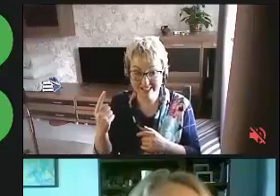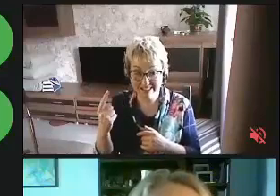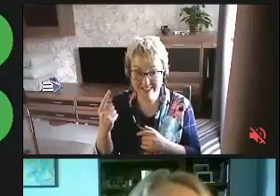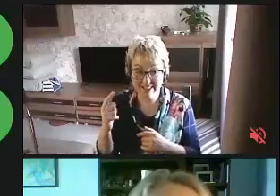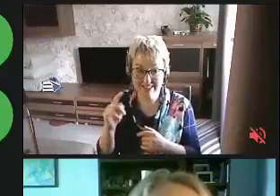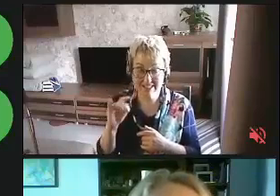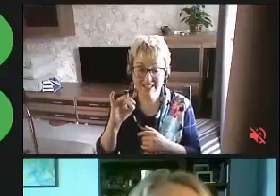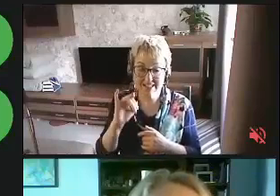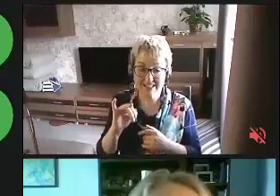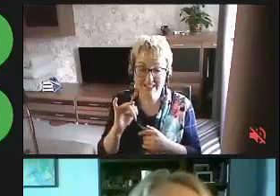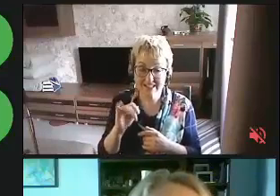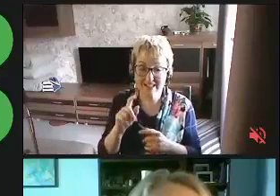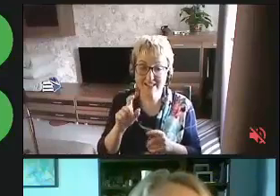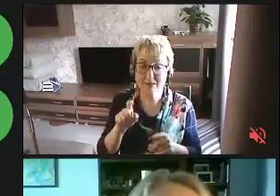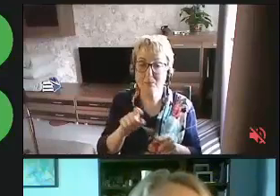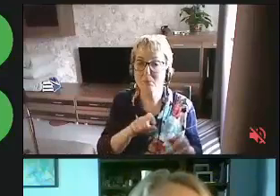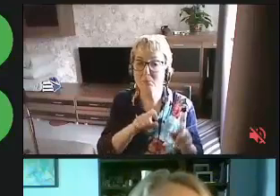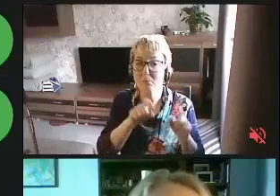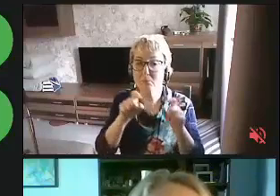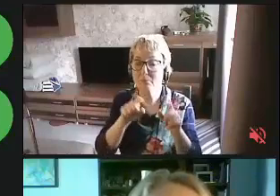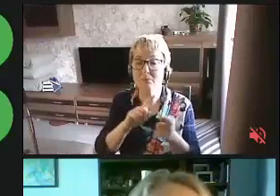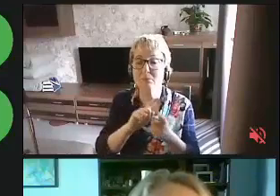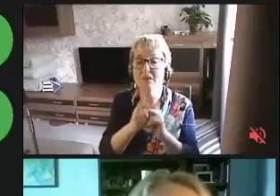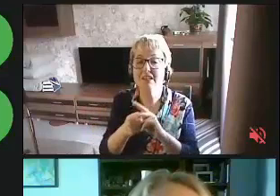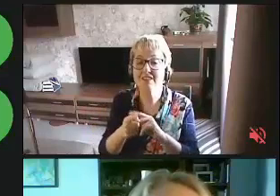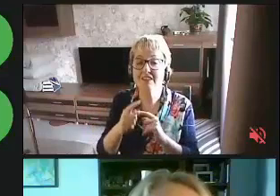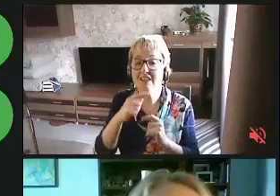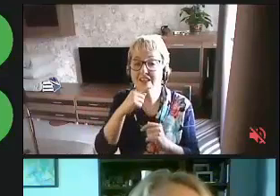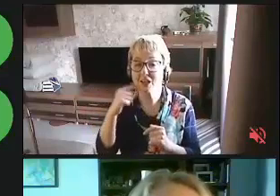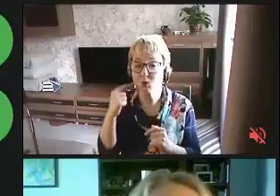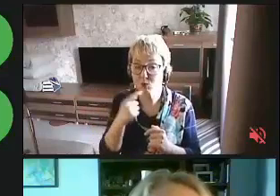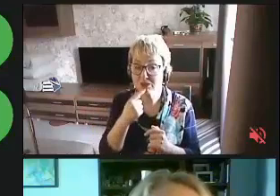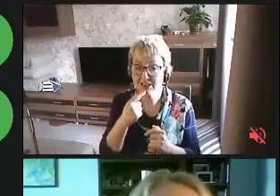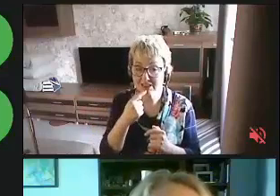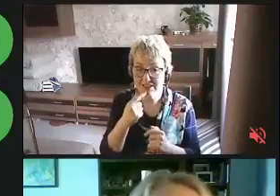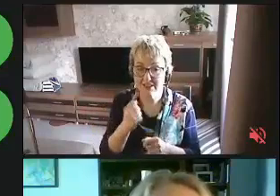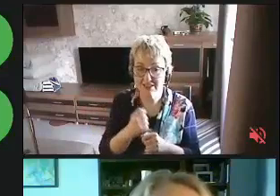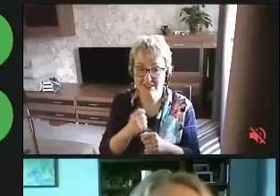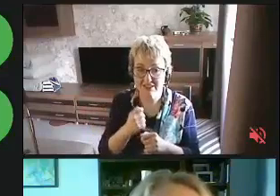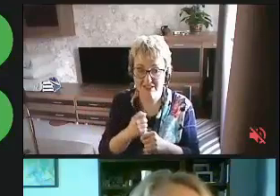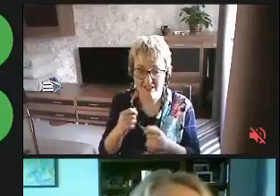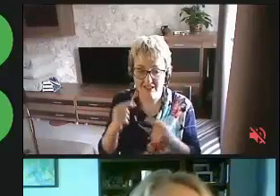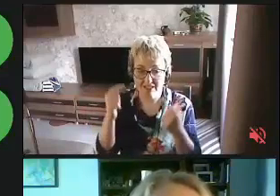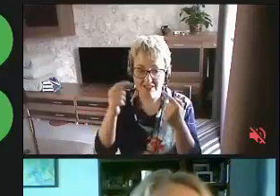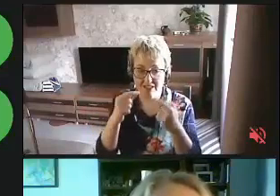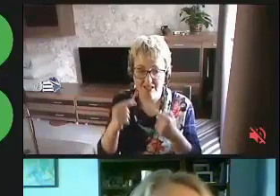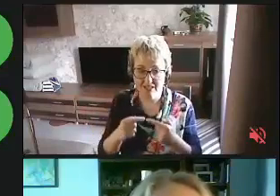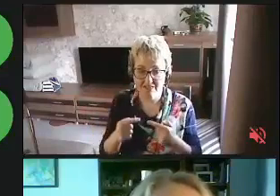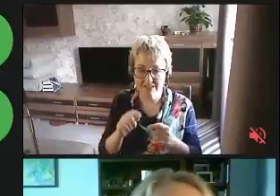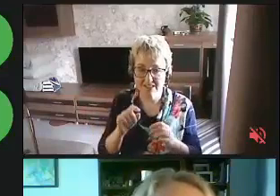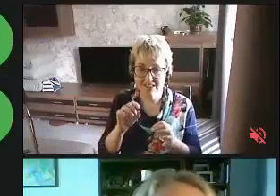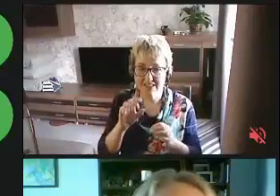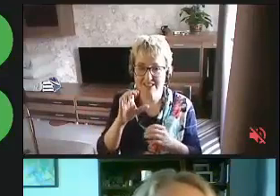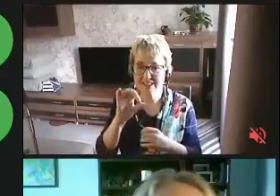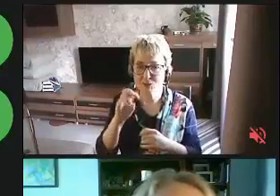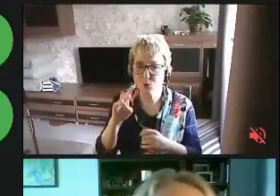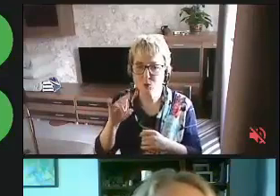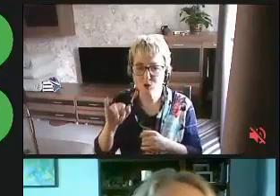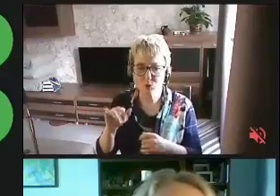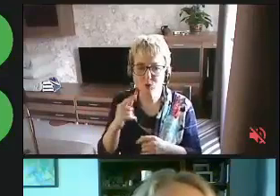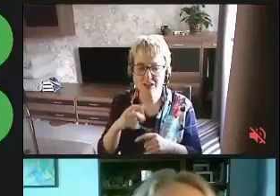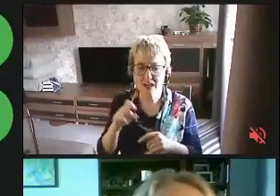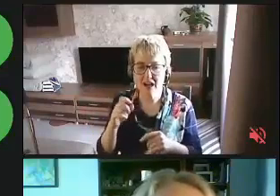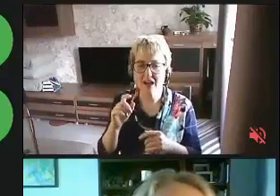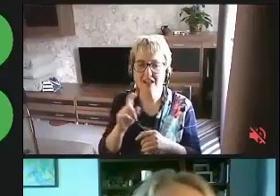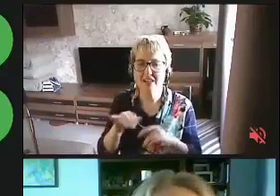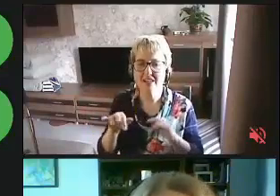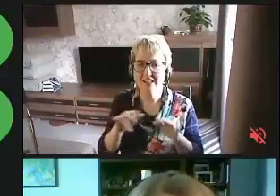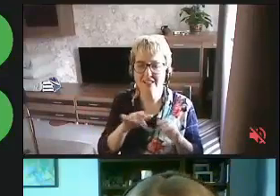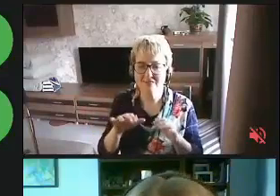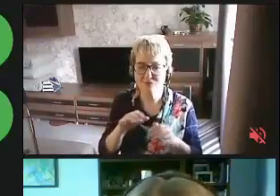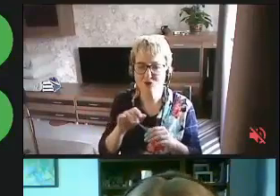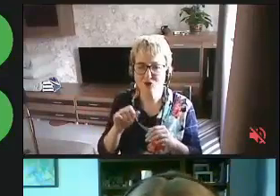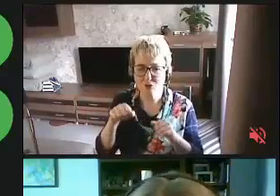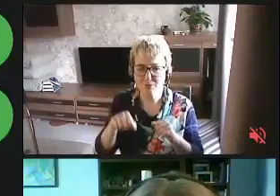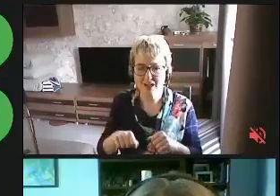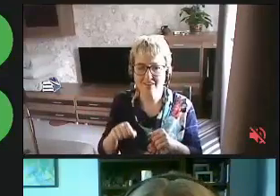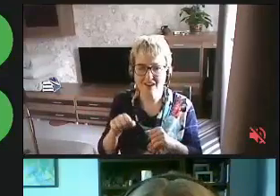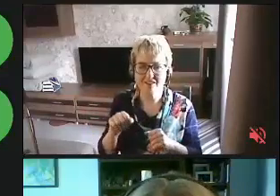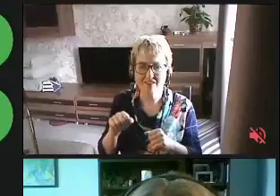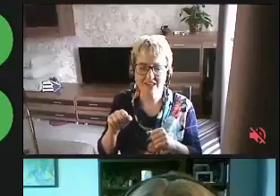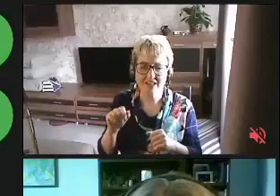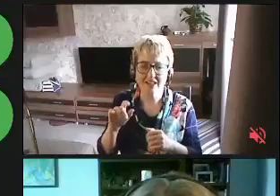переложили, перевели на русский язык, сделав соответствующие сноски на действующие нормативно-правовые документы,